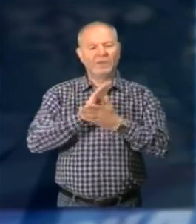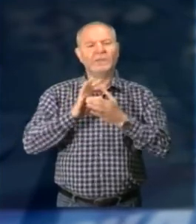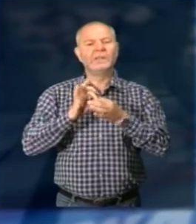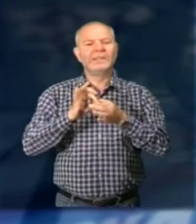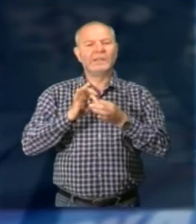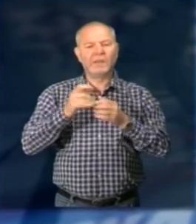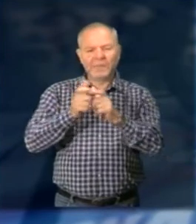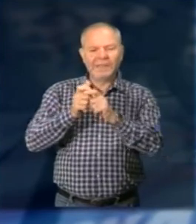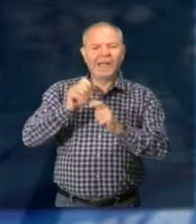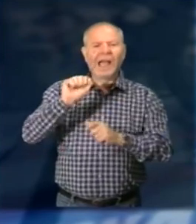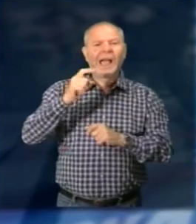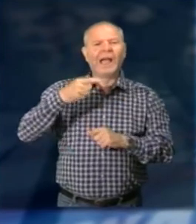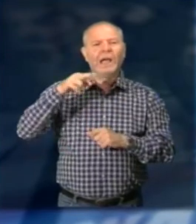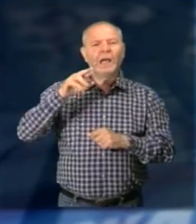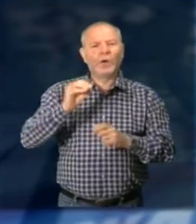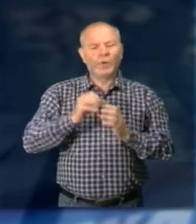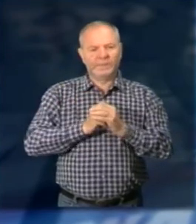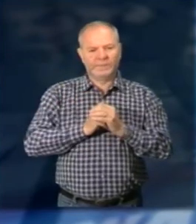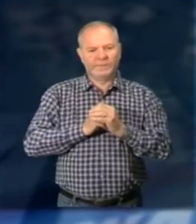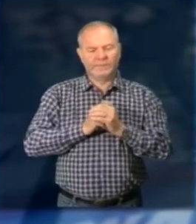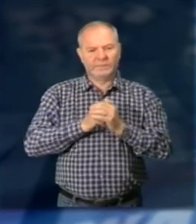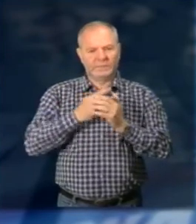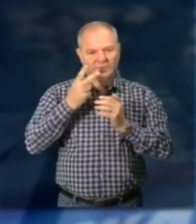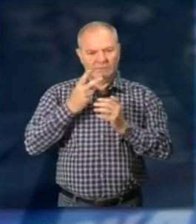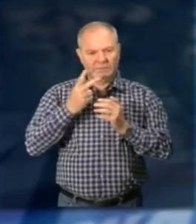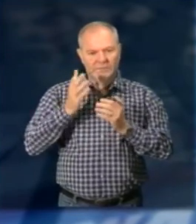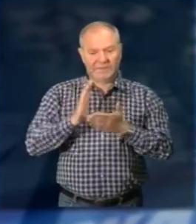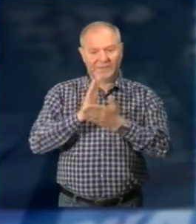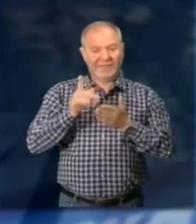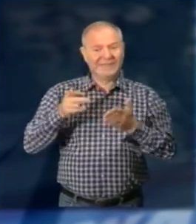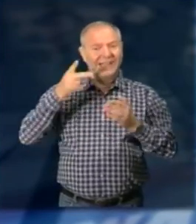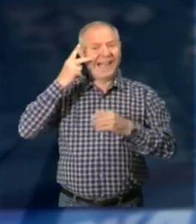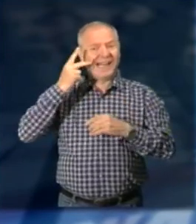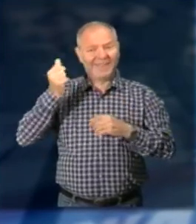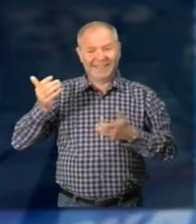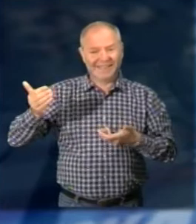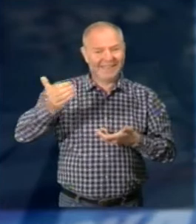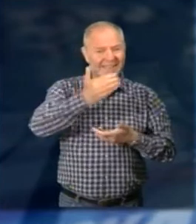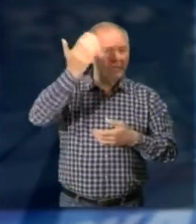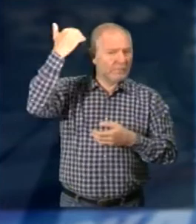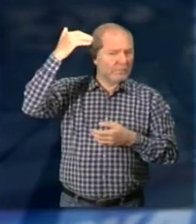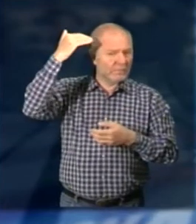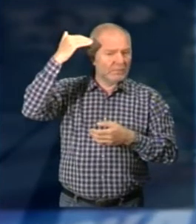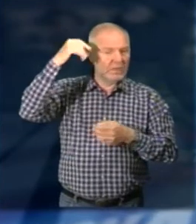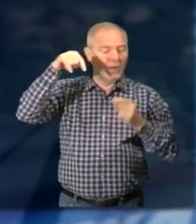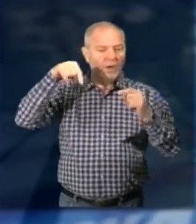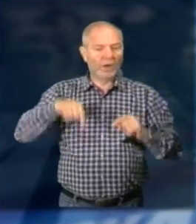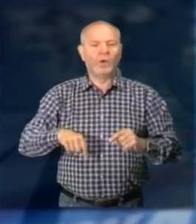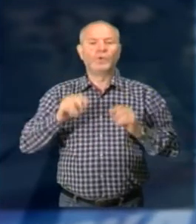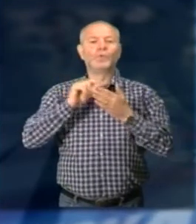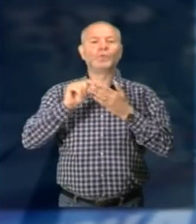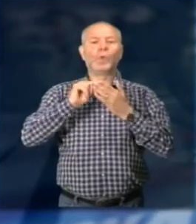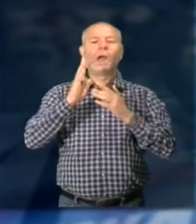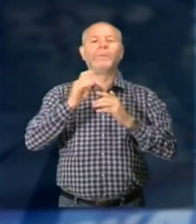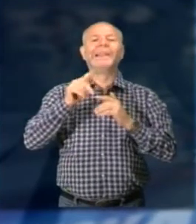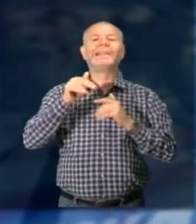Ablo hanno voluto fare Infatti il ricavato delle feste del carnevale organizzate da loro Le vediamo oggi qui a scuola, alla scuola Beltrami